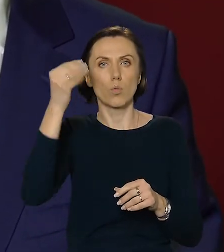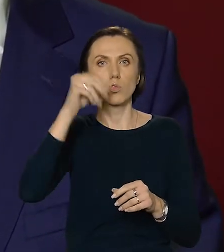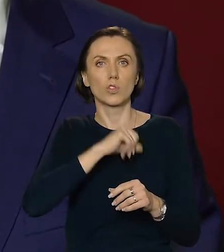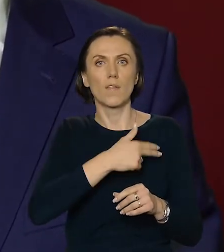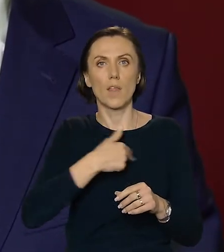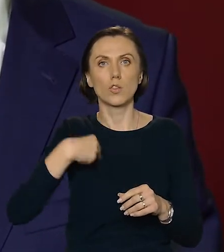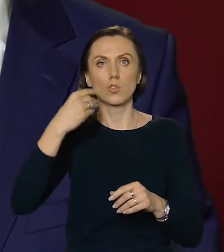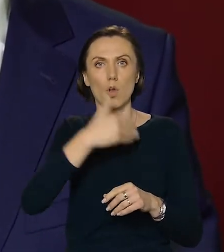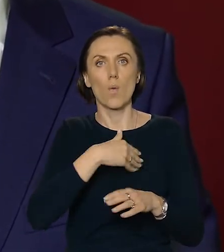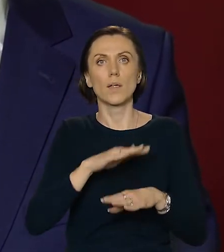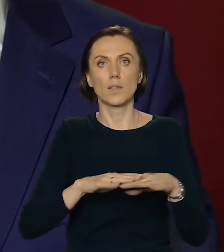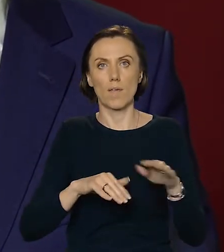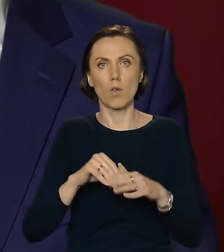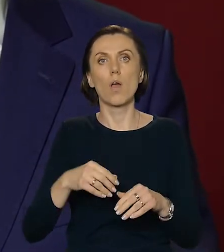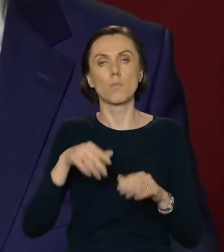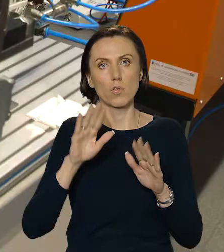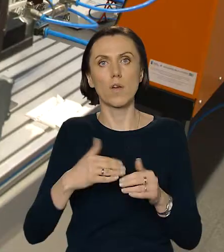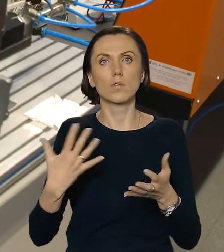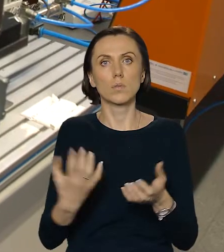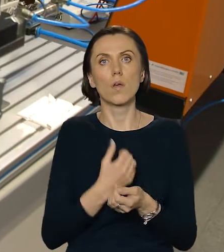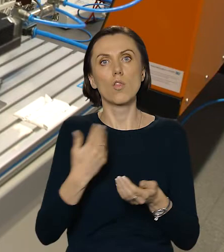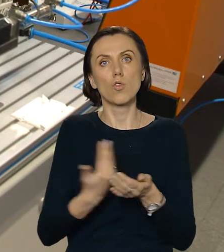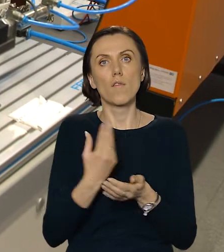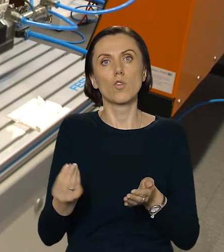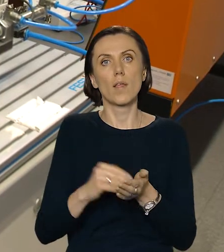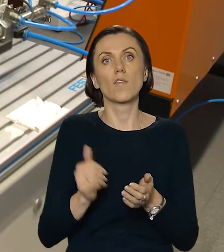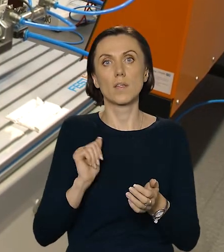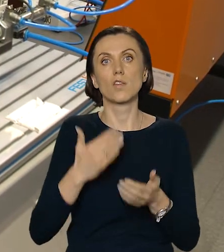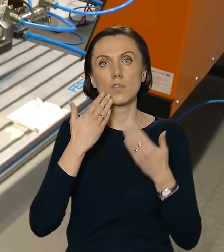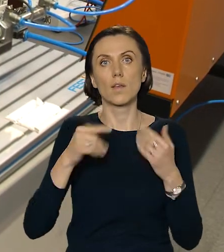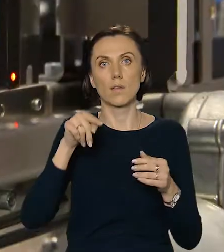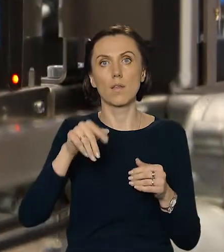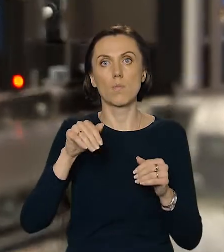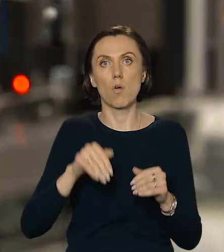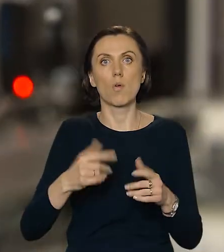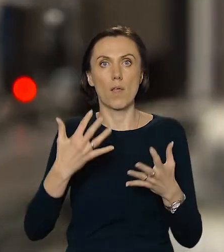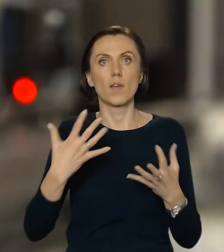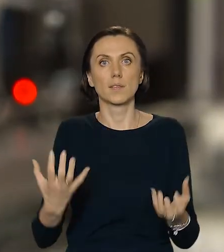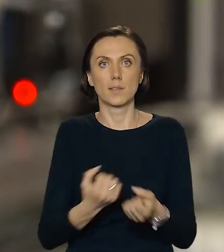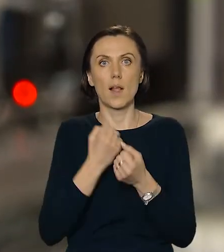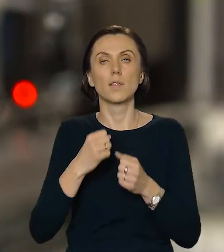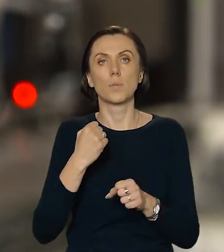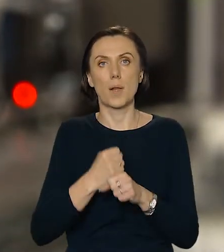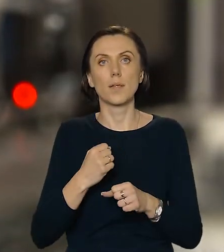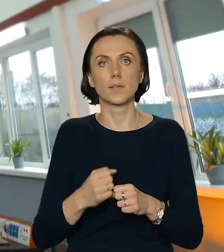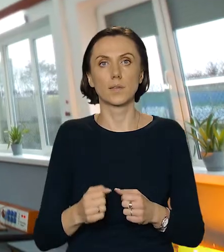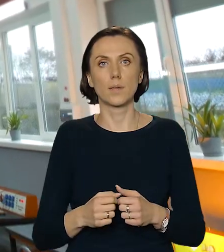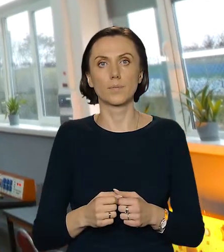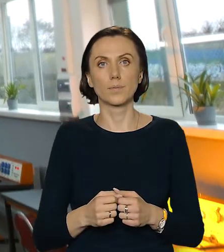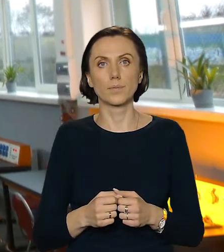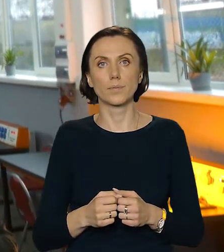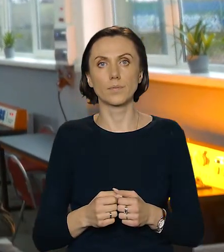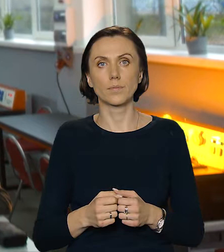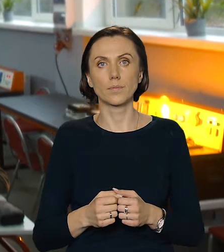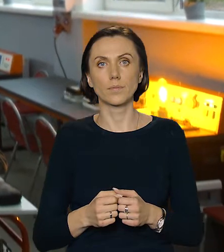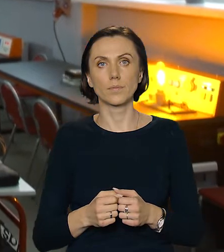zawodowych uzyskać nowe kompetencje, kwalifikacje, przez co poprawiają oni swoją sytuację na rynku pracy. Wyposażenie sal